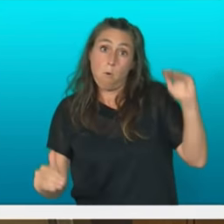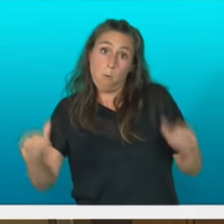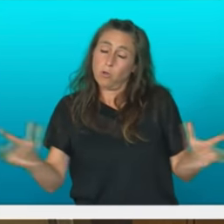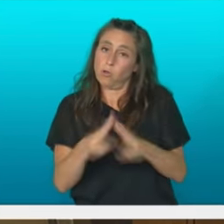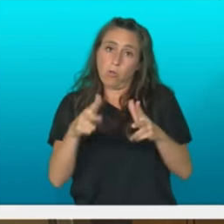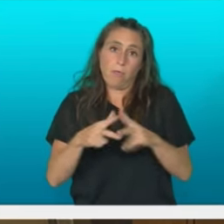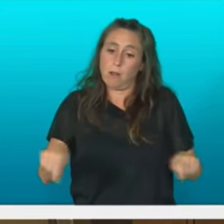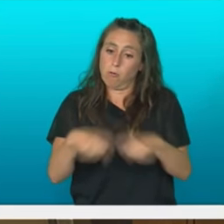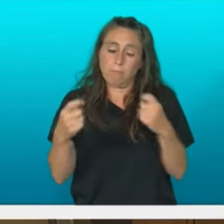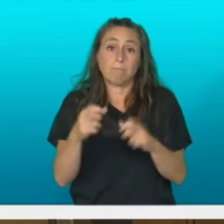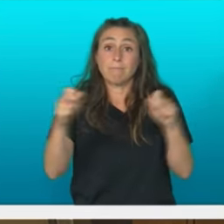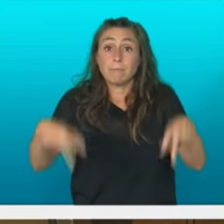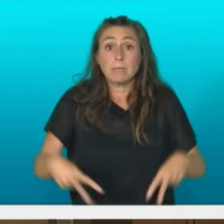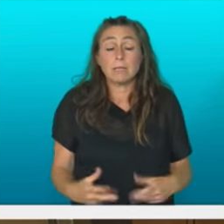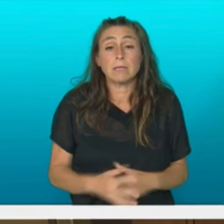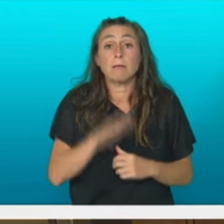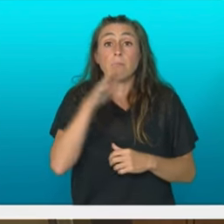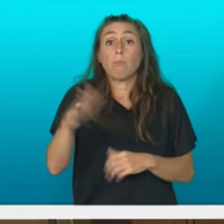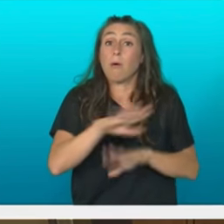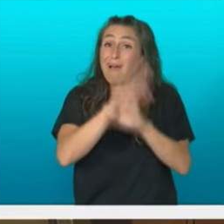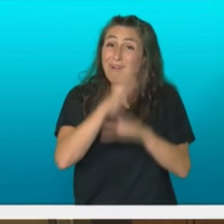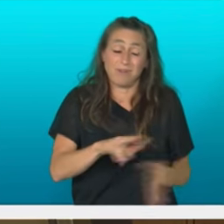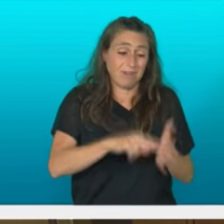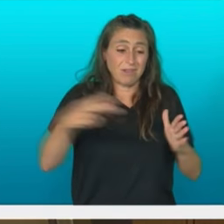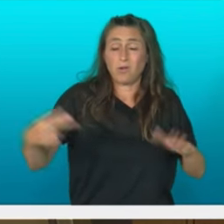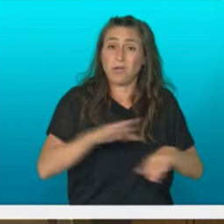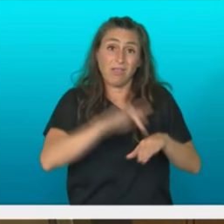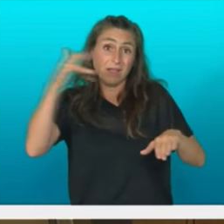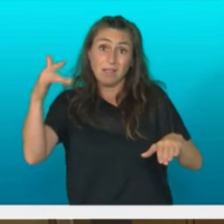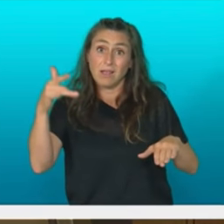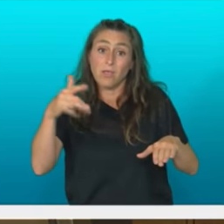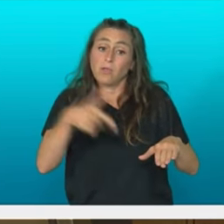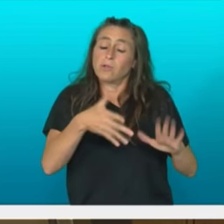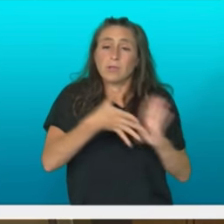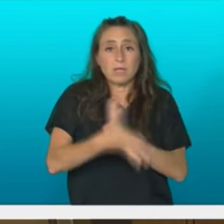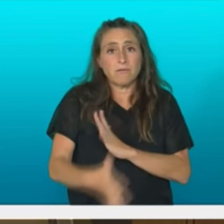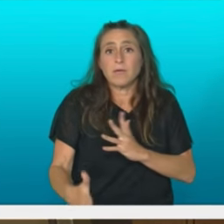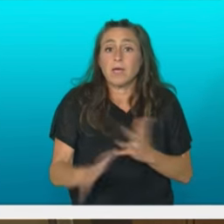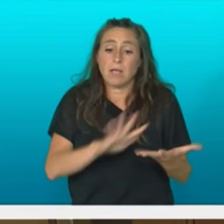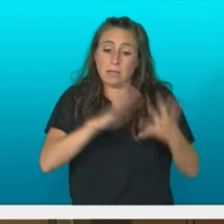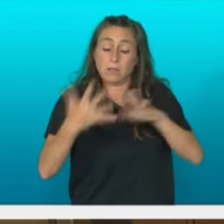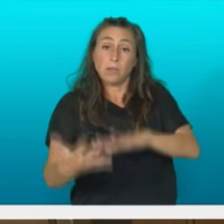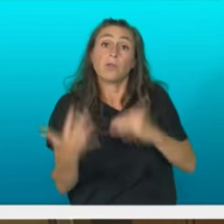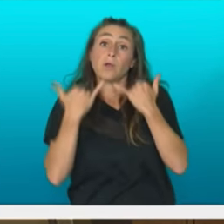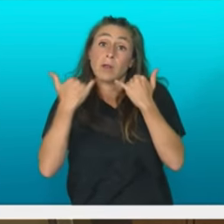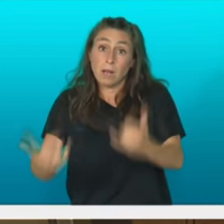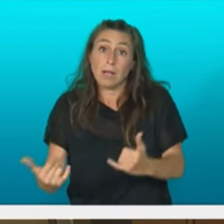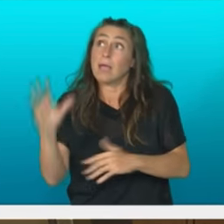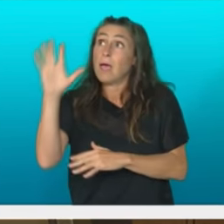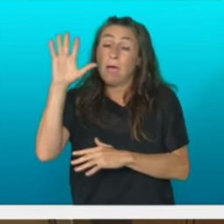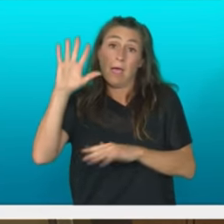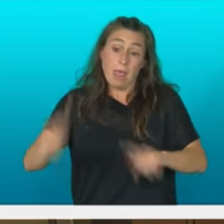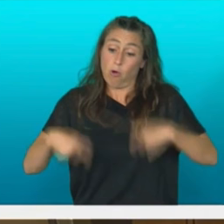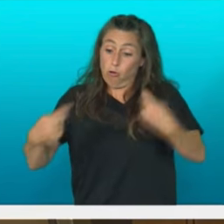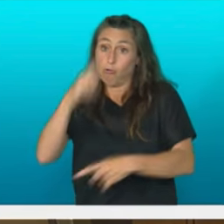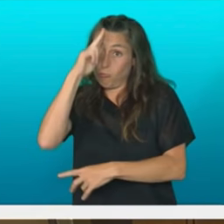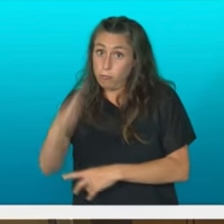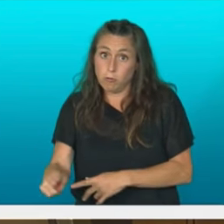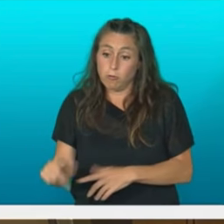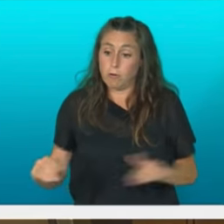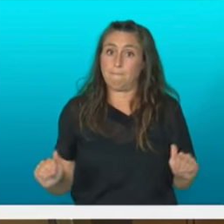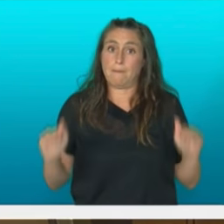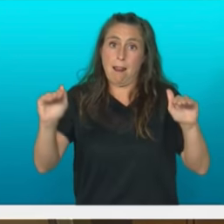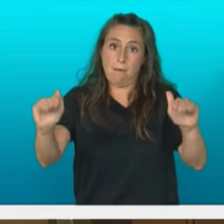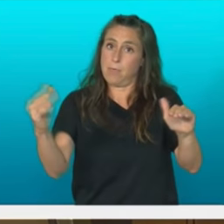dira politika industrial zendo baten onarriak gaur egun transizio energetiko eta ekologikoarekin batera eta hori da